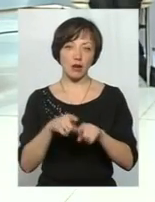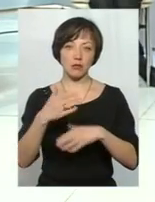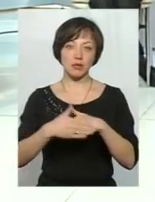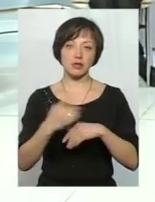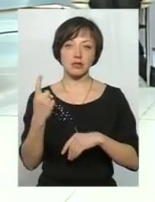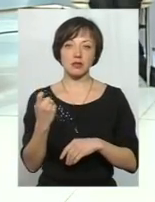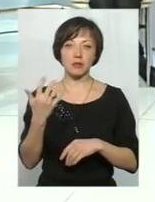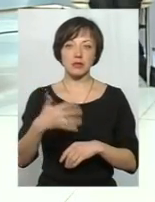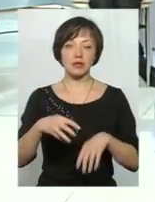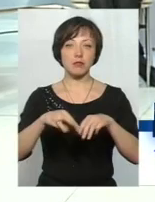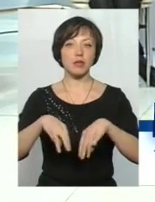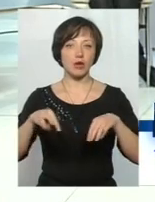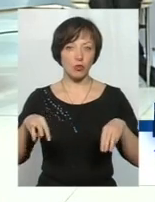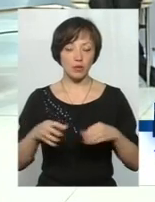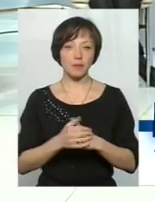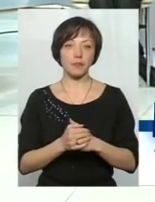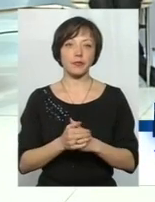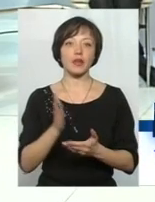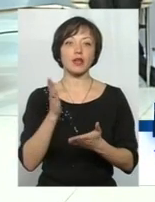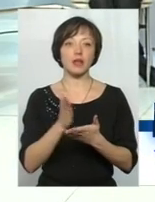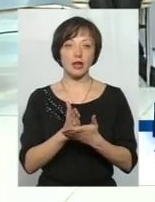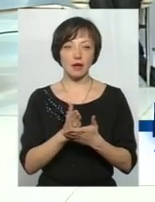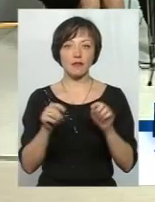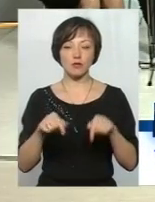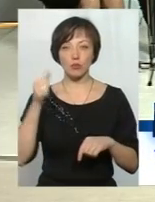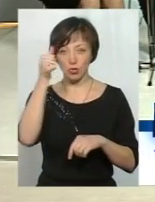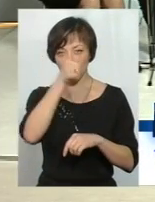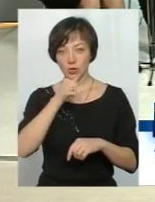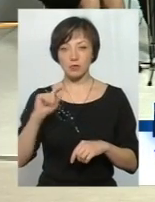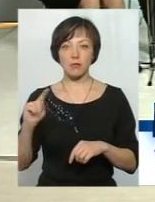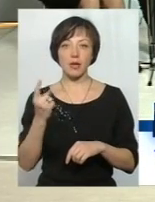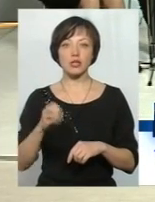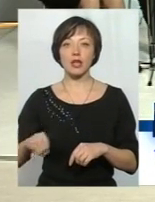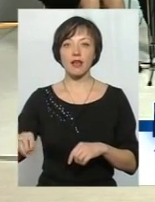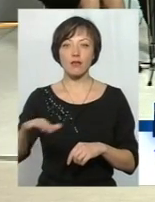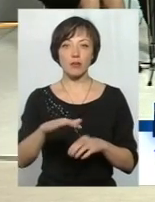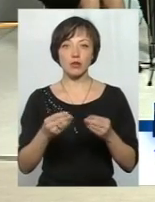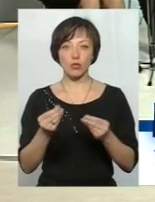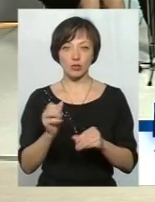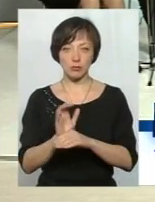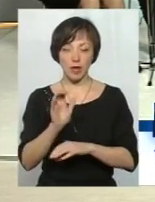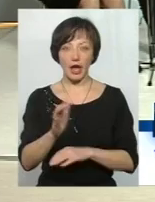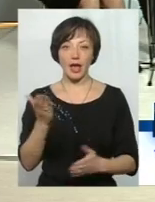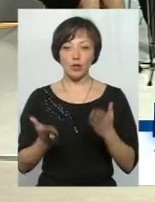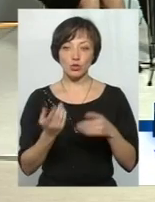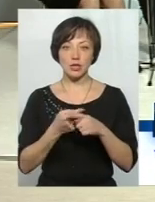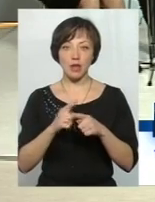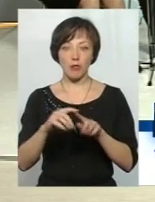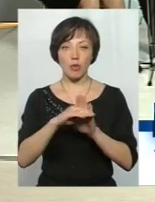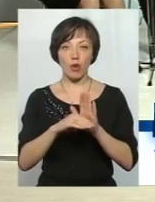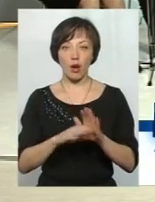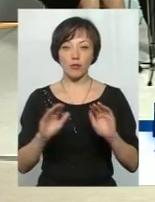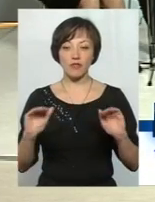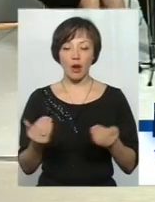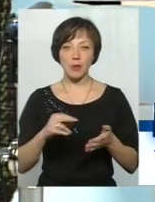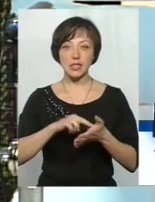150 мільйонів. В цьому році вперше пішли європейські кошти. Якщо ця програма буде в рамках